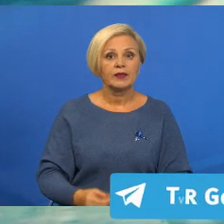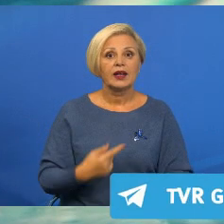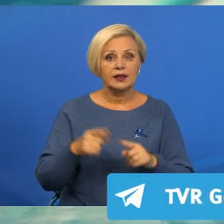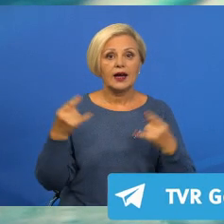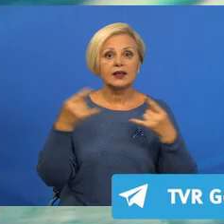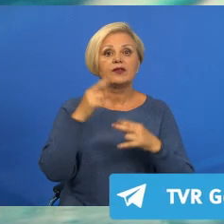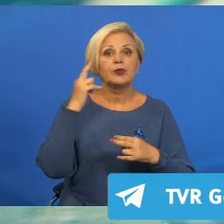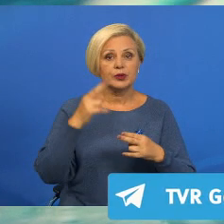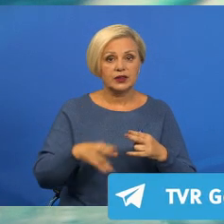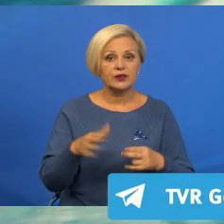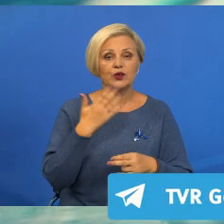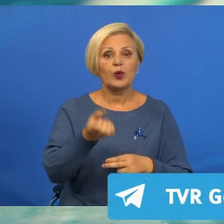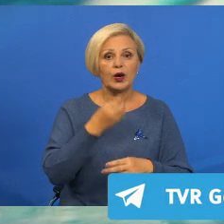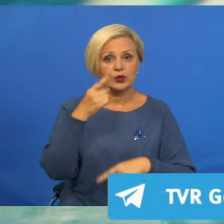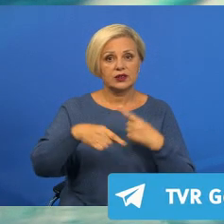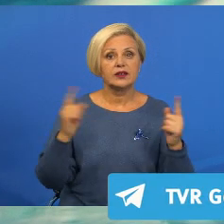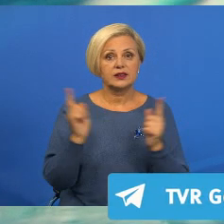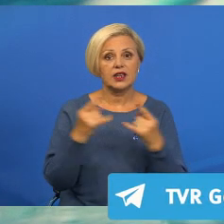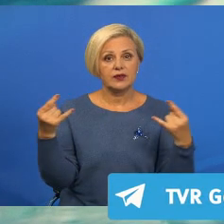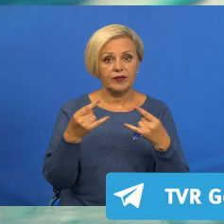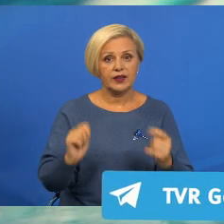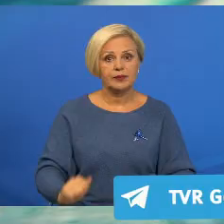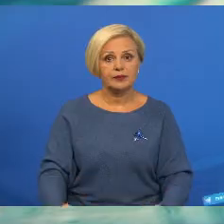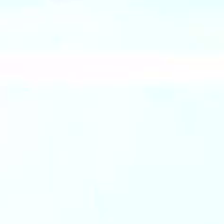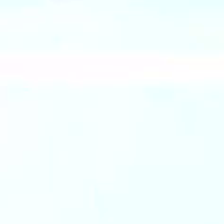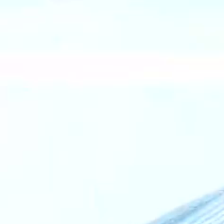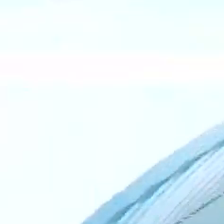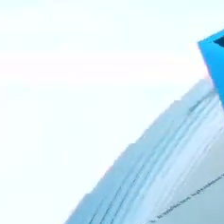На этом выпуск завершен. Всего доброго и до встречи в эфире.